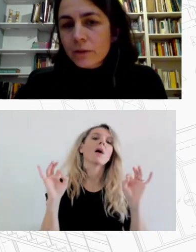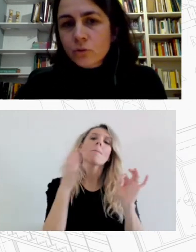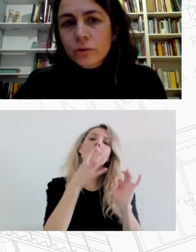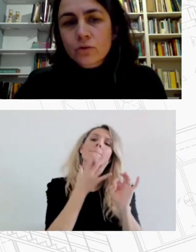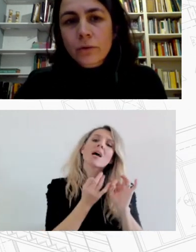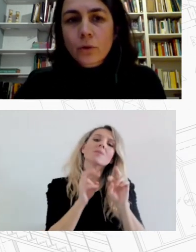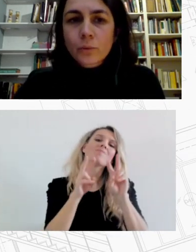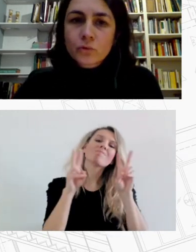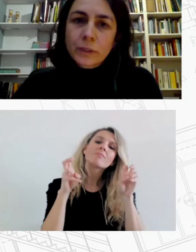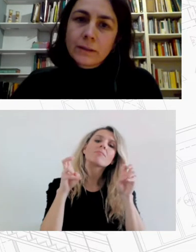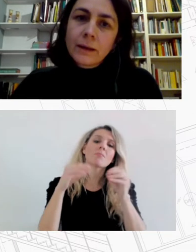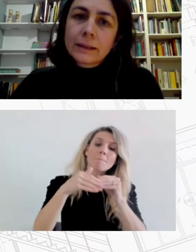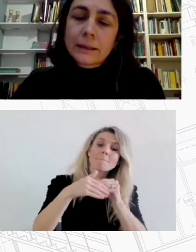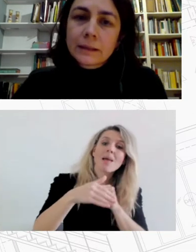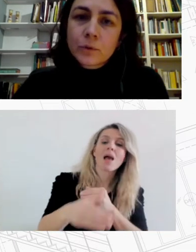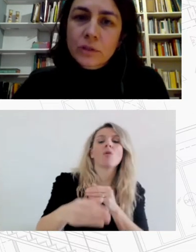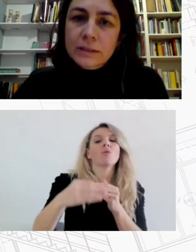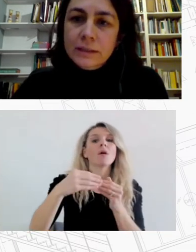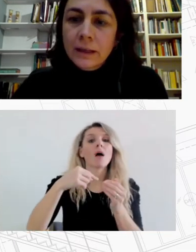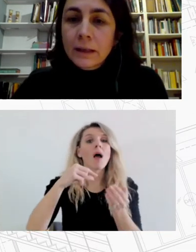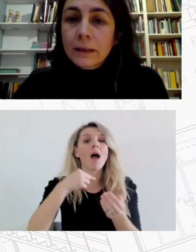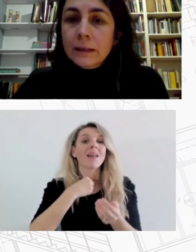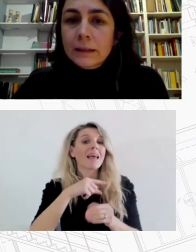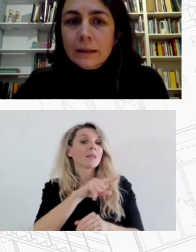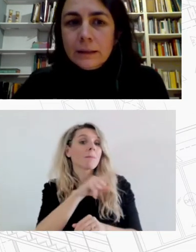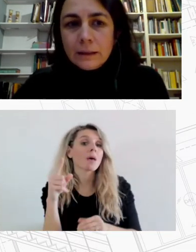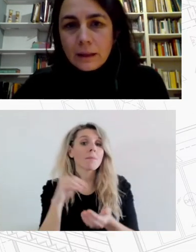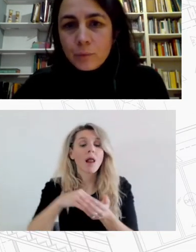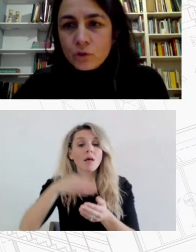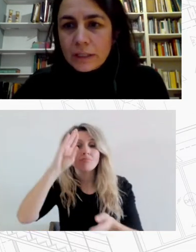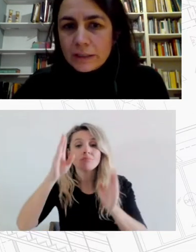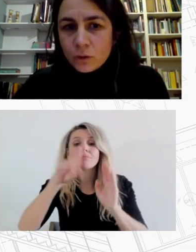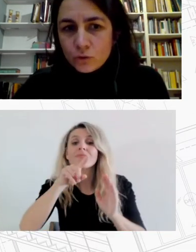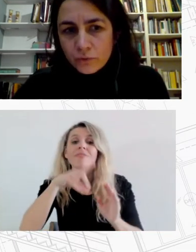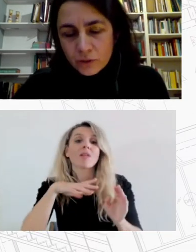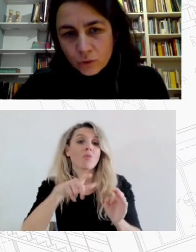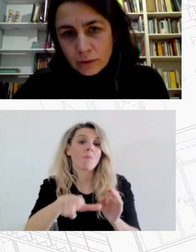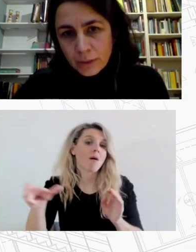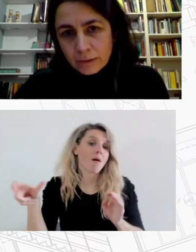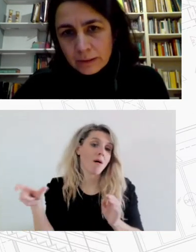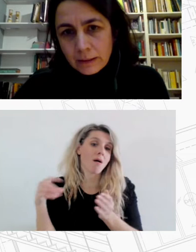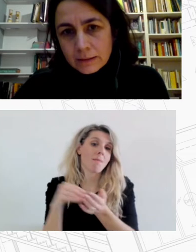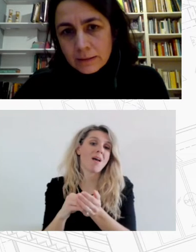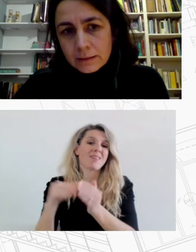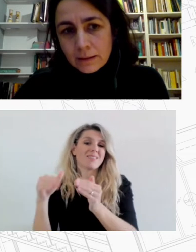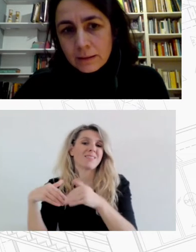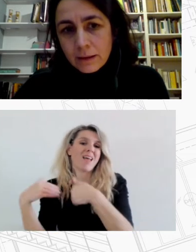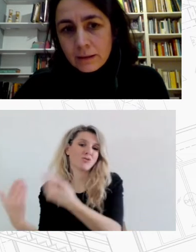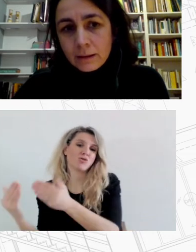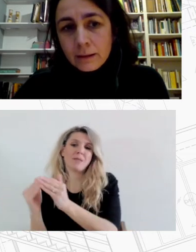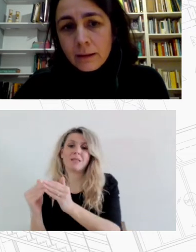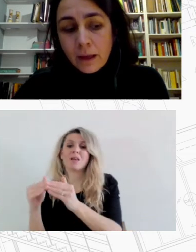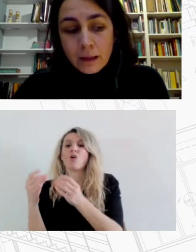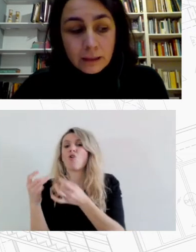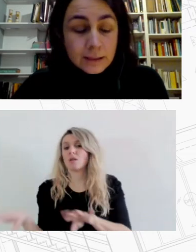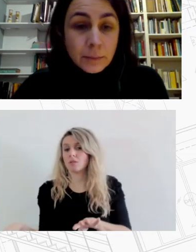έχουμε περισσότερους ανθρώπους για ανάγκη και για την προστασία και για την υποστήριξη όσων βρίσκονται πραγματικά σε ακραία